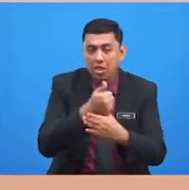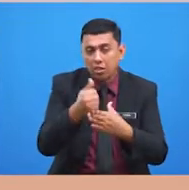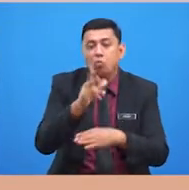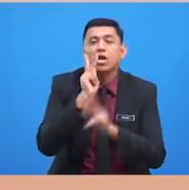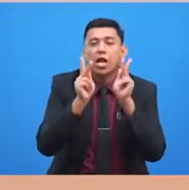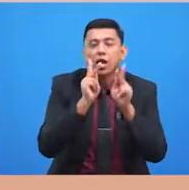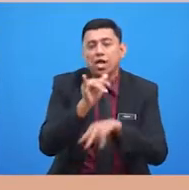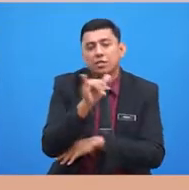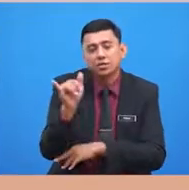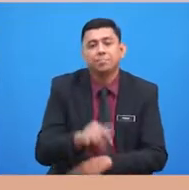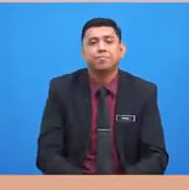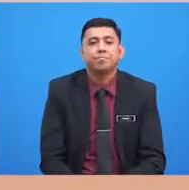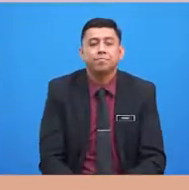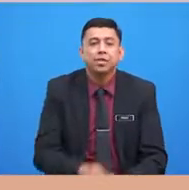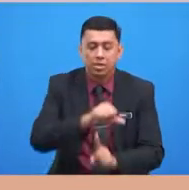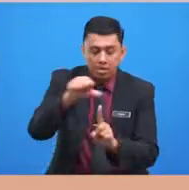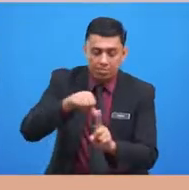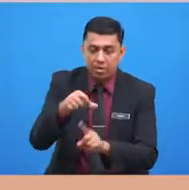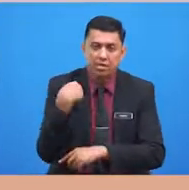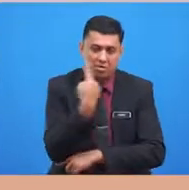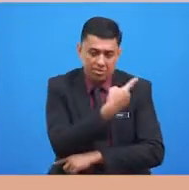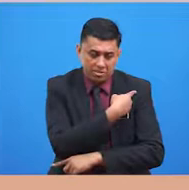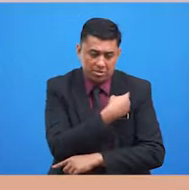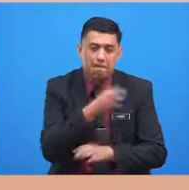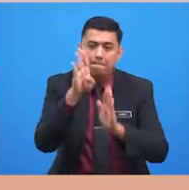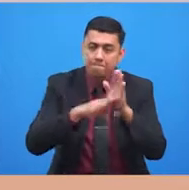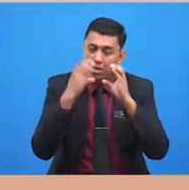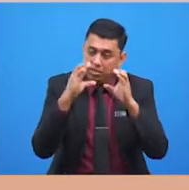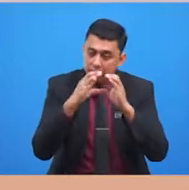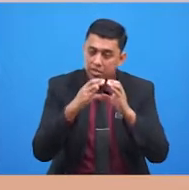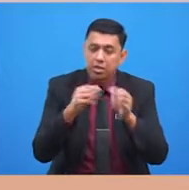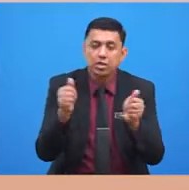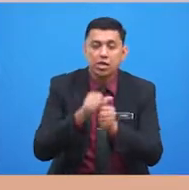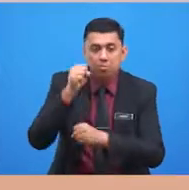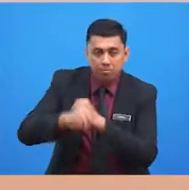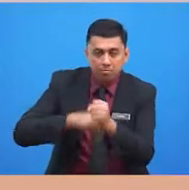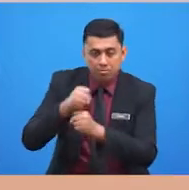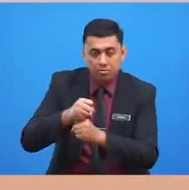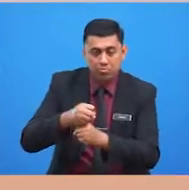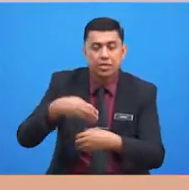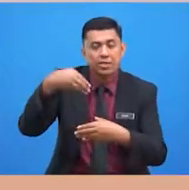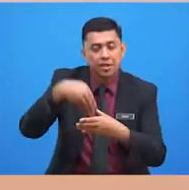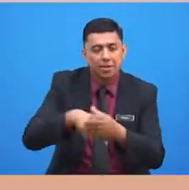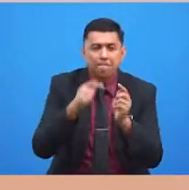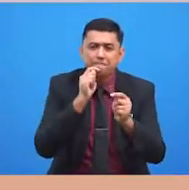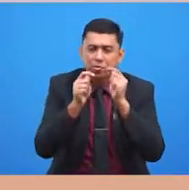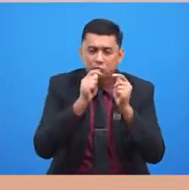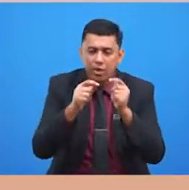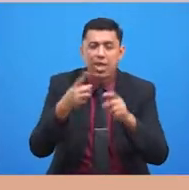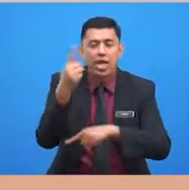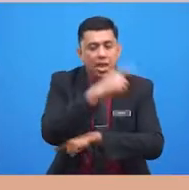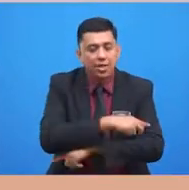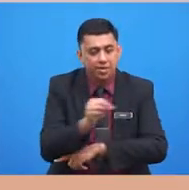Murid-murid, apabila kita bercakap dengan sopan dalam pertuturan harian,